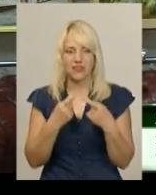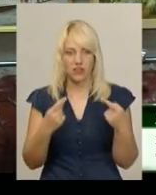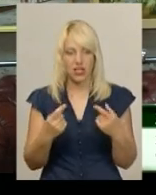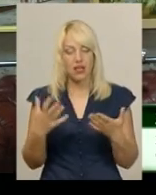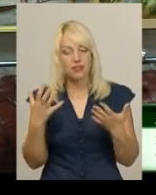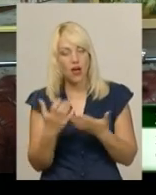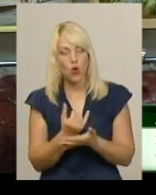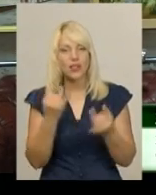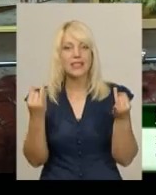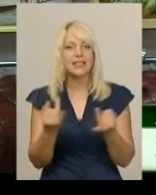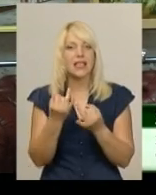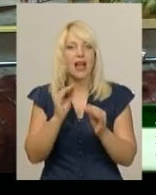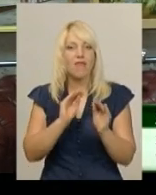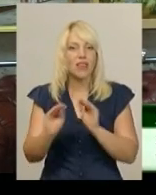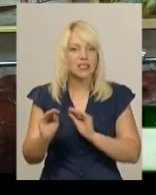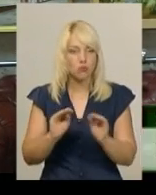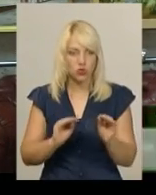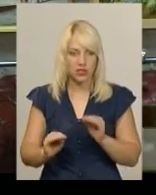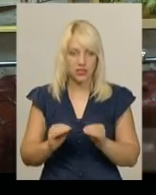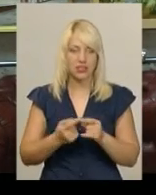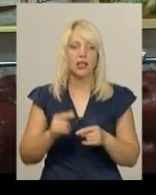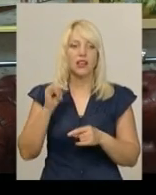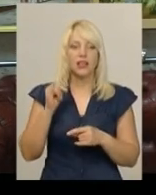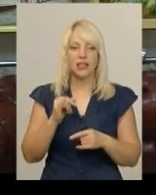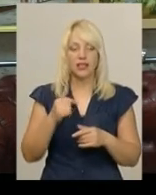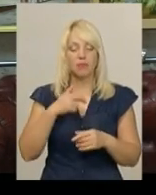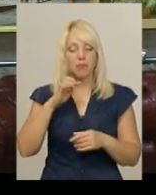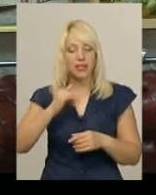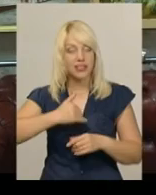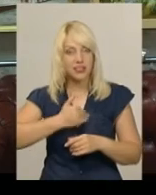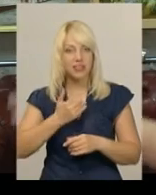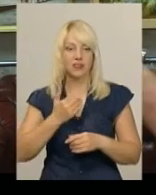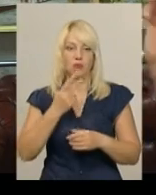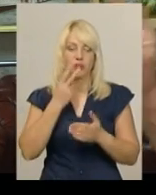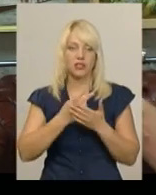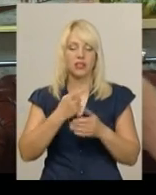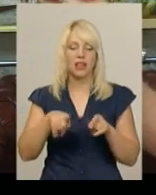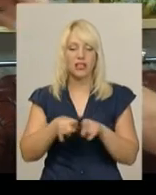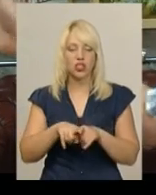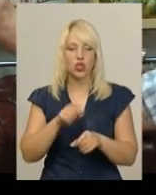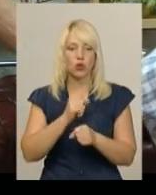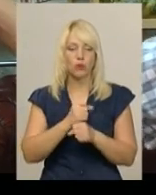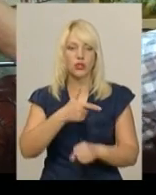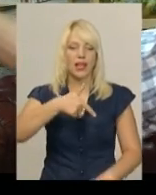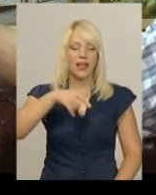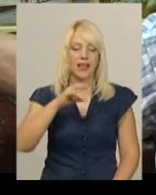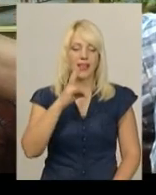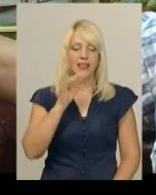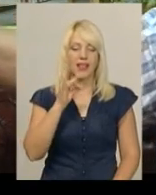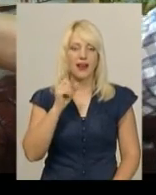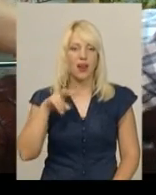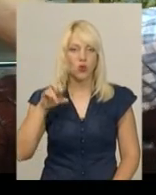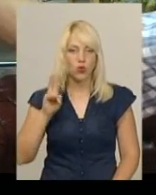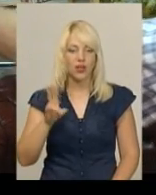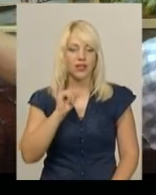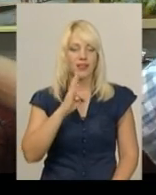композиції. Я хотів би відміти такі роботи, як Генералюк Інна, вона зробила пейзаж